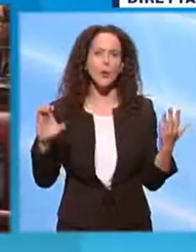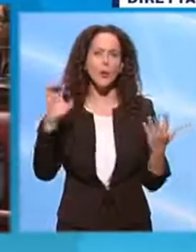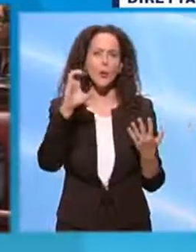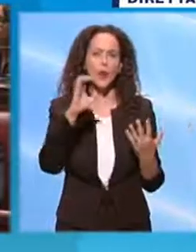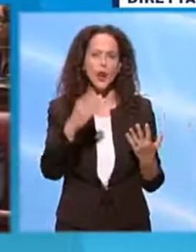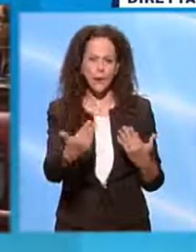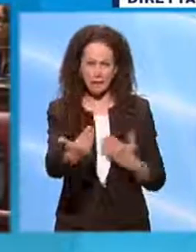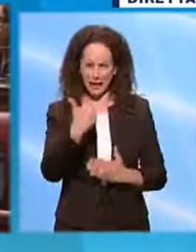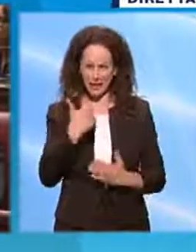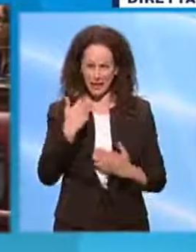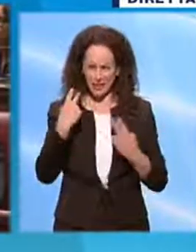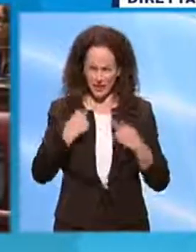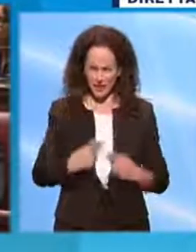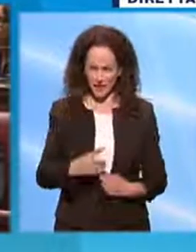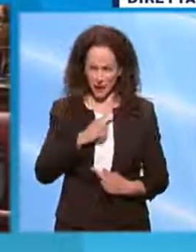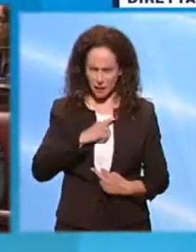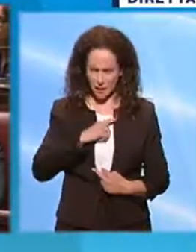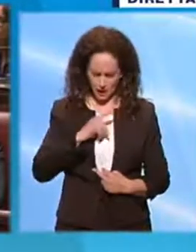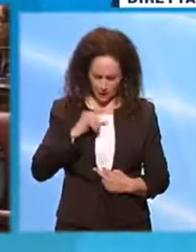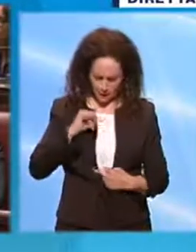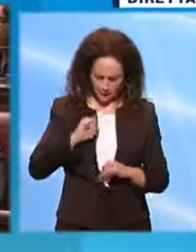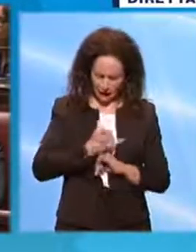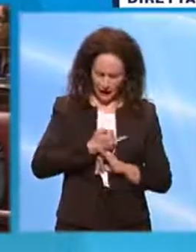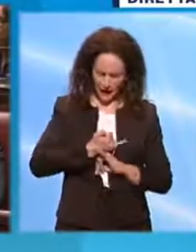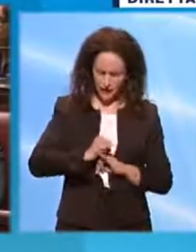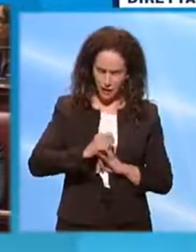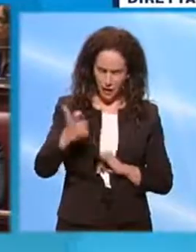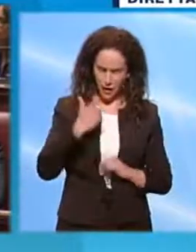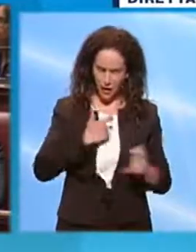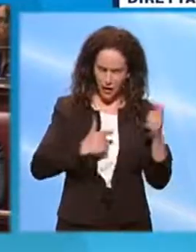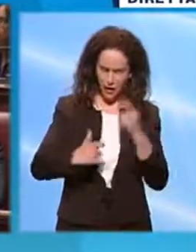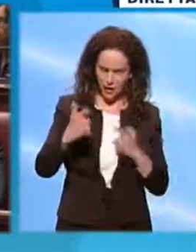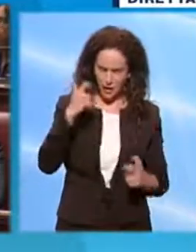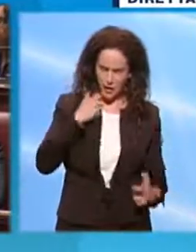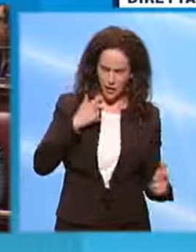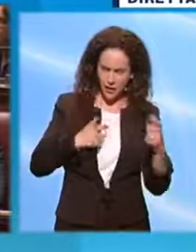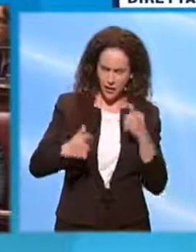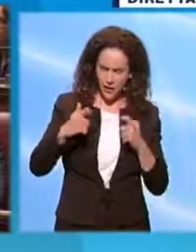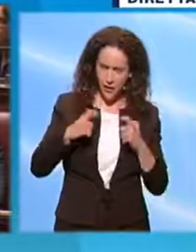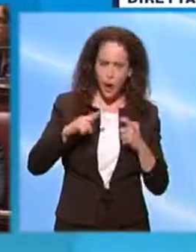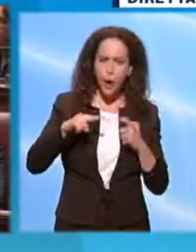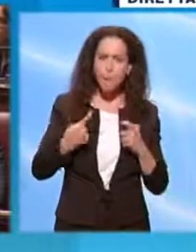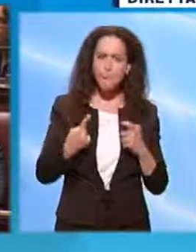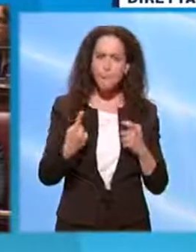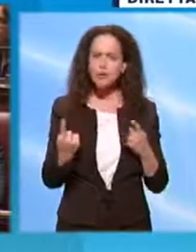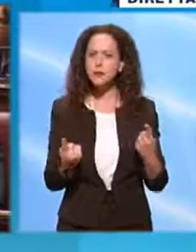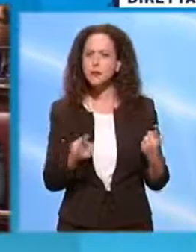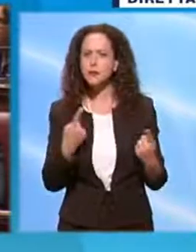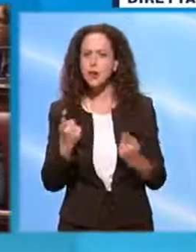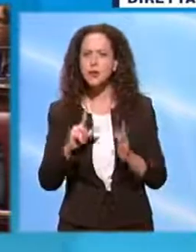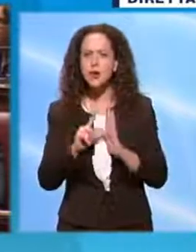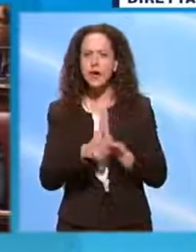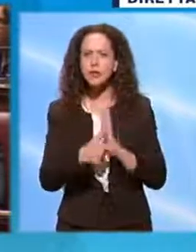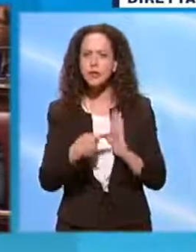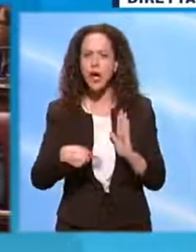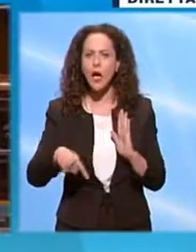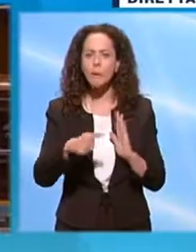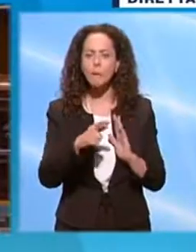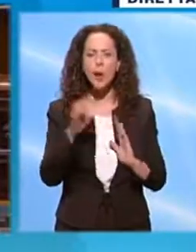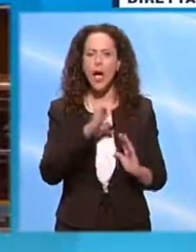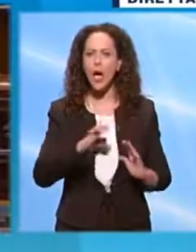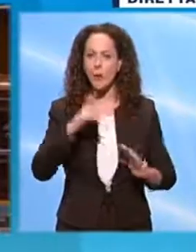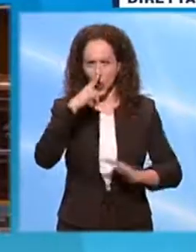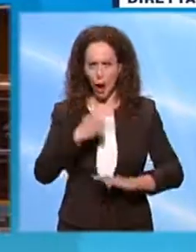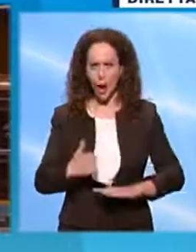vita e definisce ogni singolo cavillo, ma che poi sulle grandi questioni del nostro tempo non sa mai essere all'altezza.